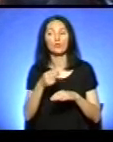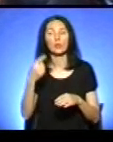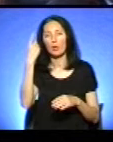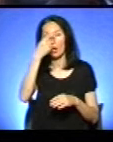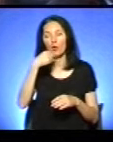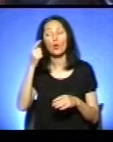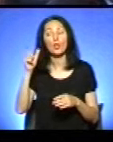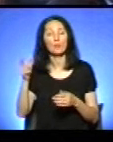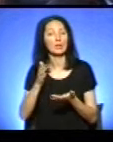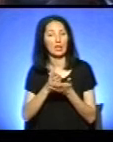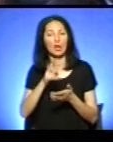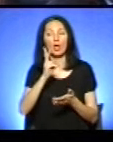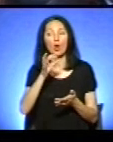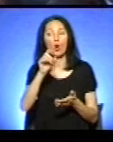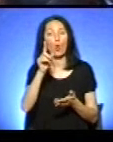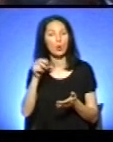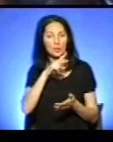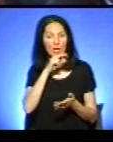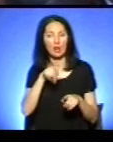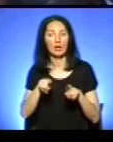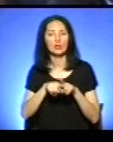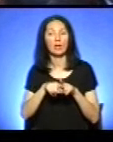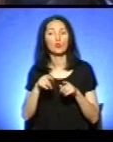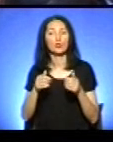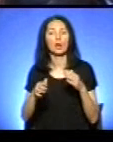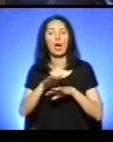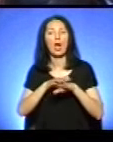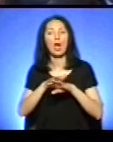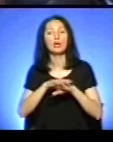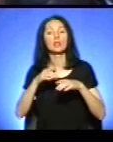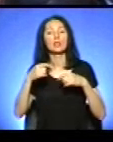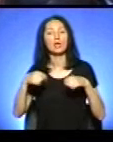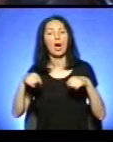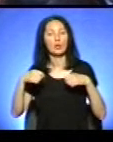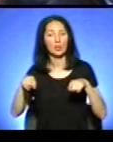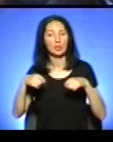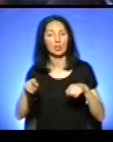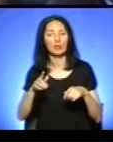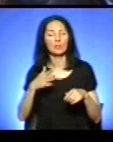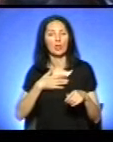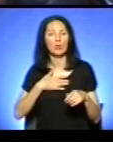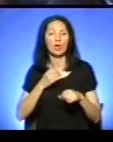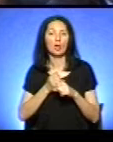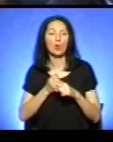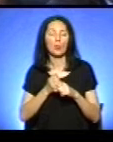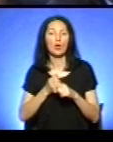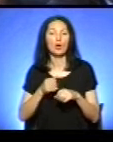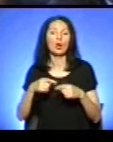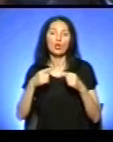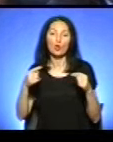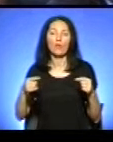стандартні наші фестивальні ярмарки, де ми робимо акцент більше на товарах власного виробництва.